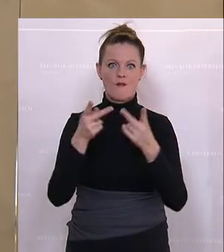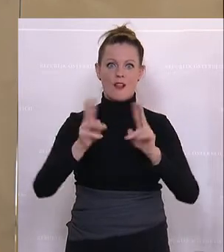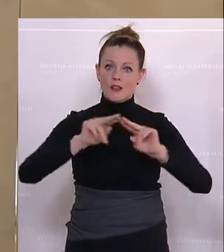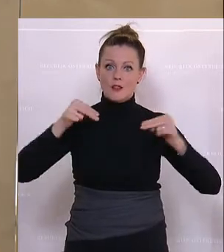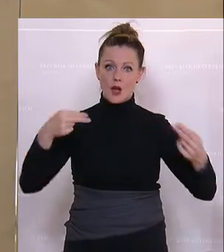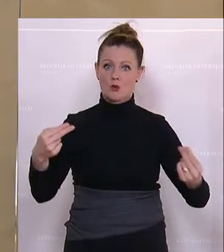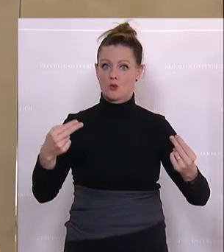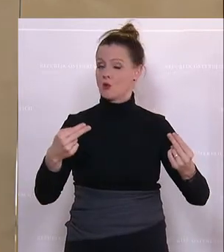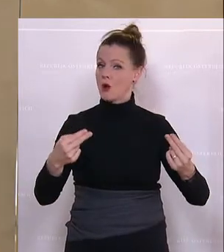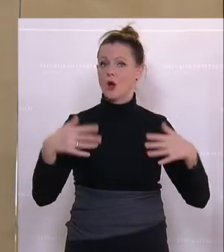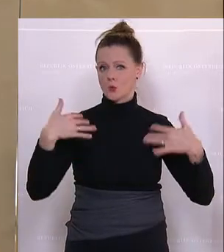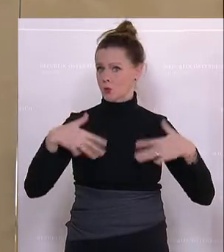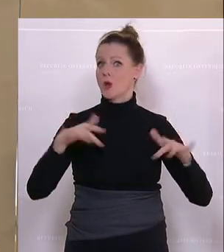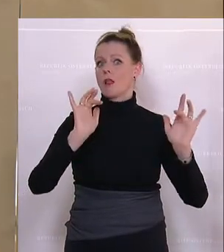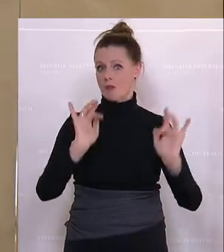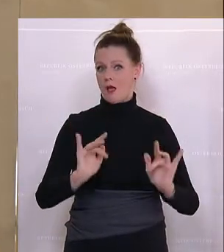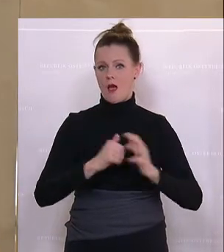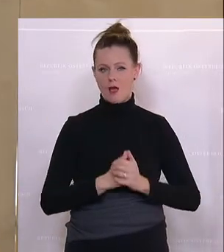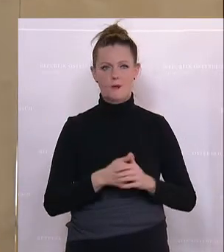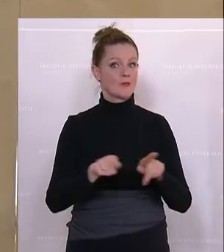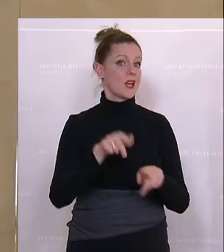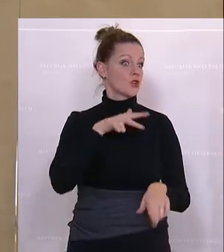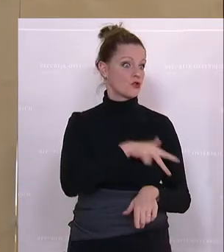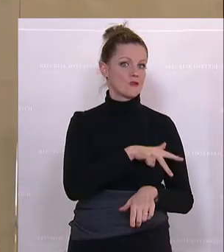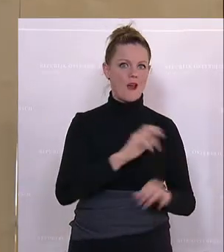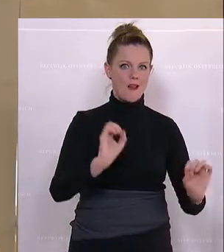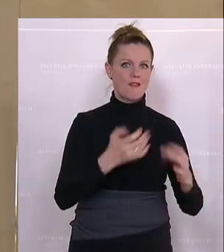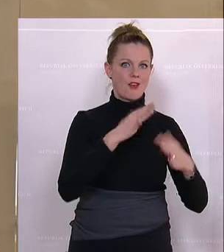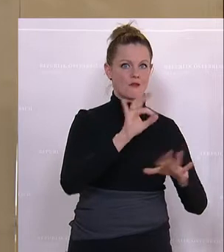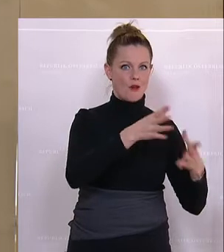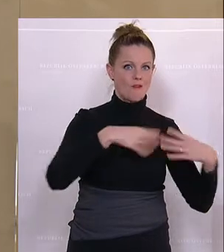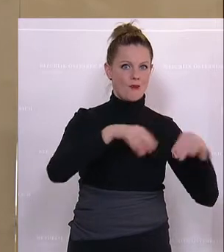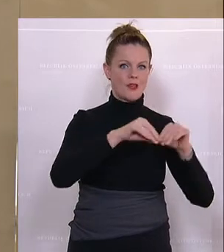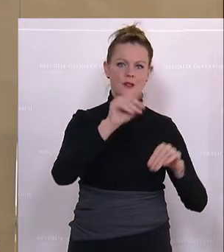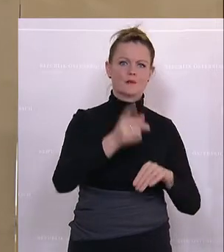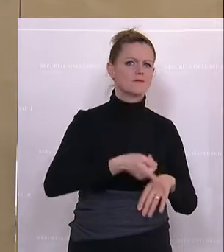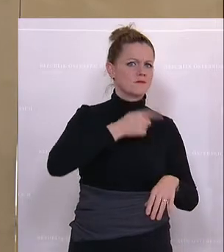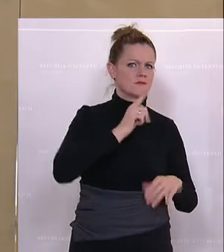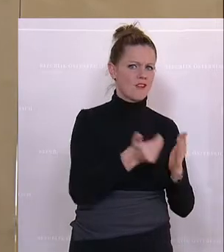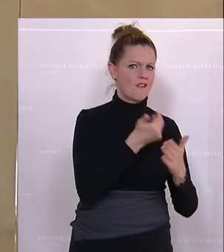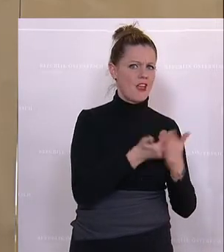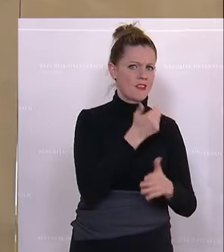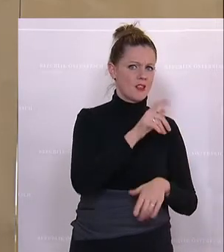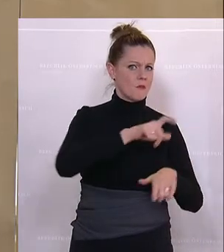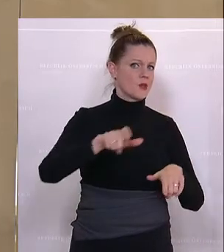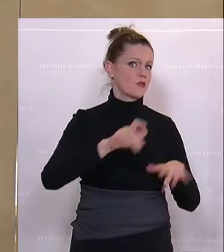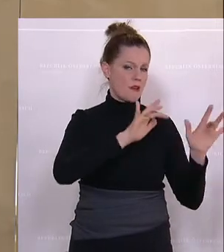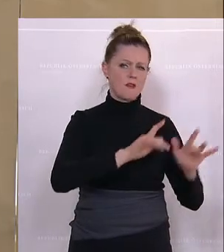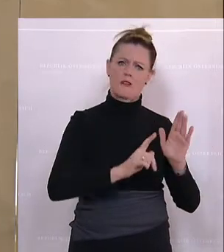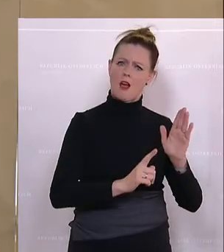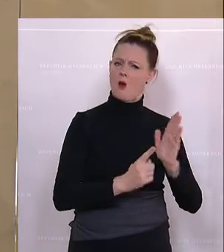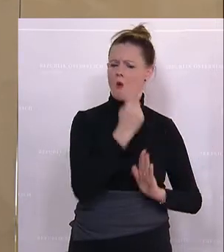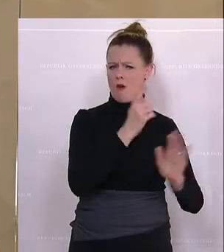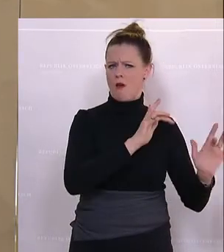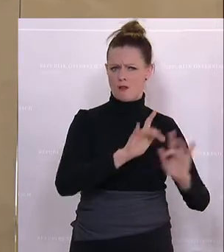Natur ist in hohem Maße gegeben. Der soziale Effekt für Familien und Geringverdiener ist in hohem Maße gegeben. Und